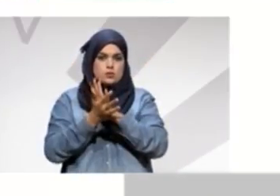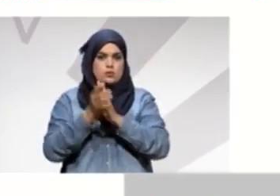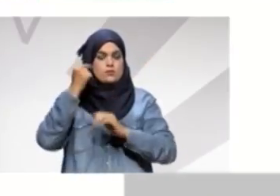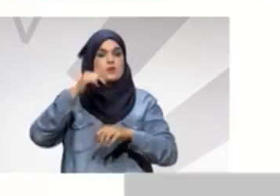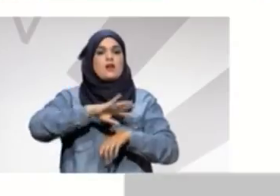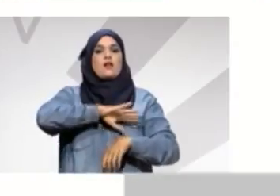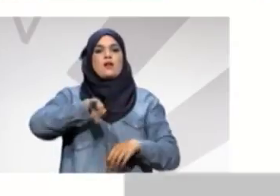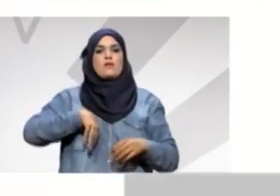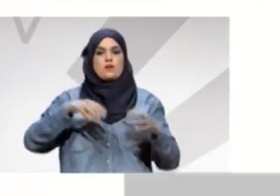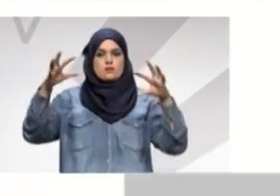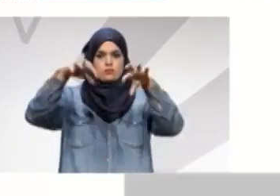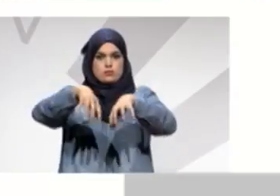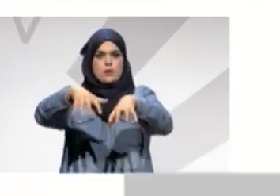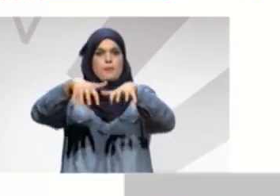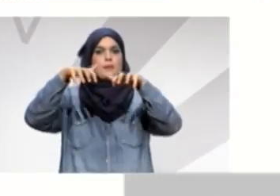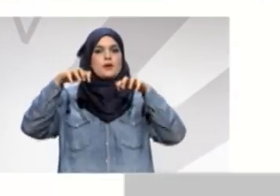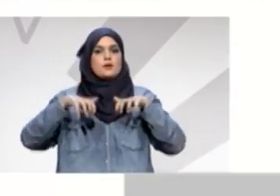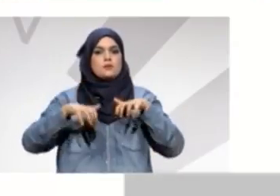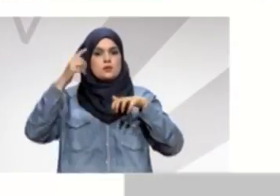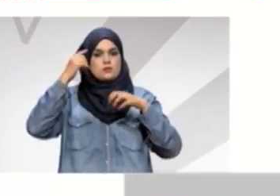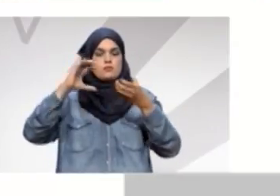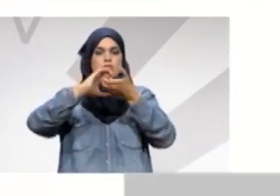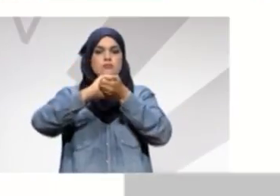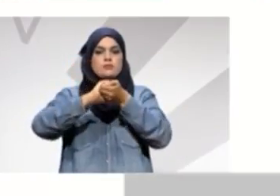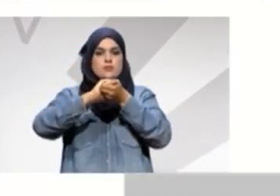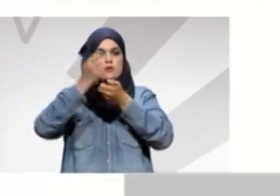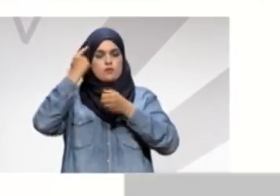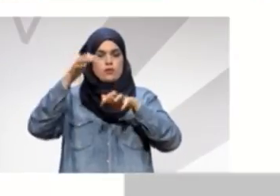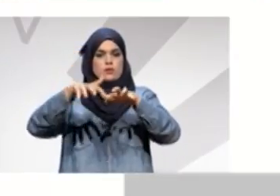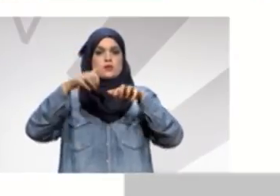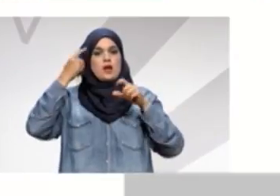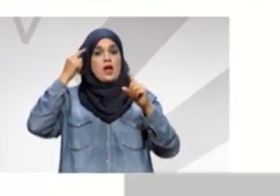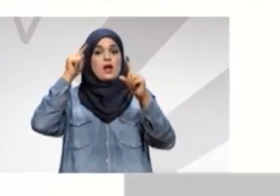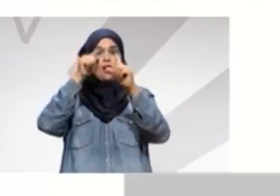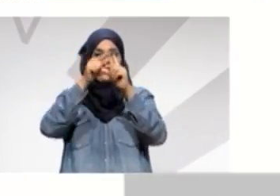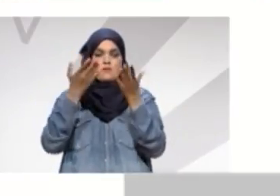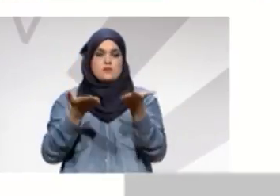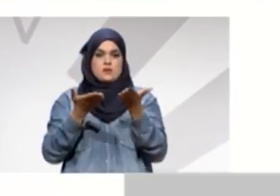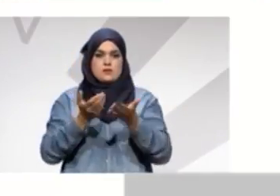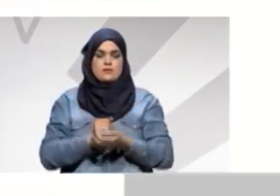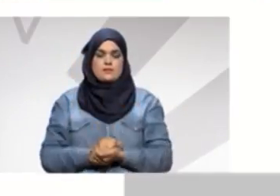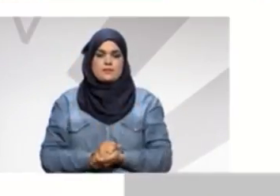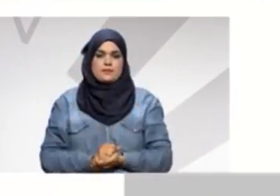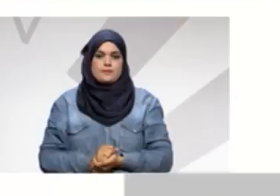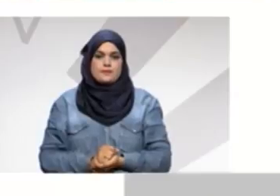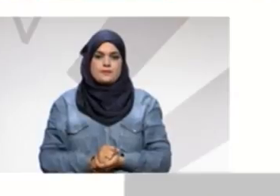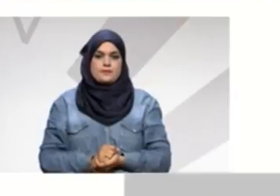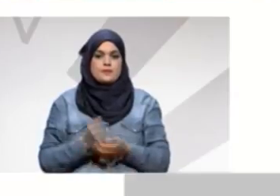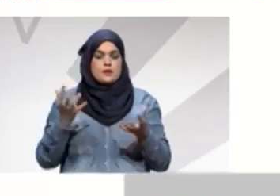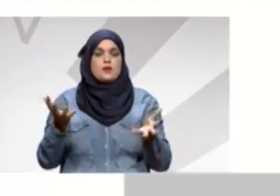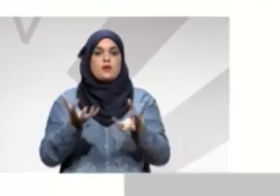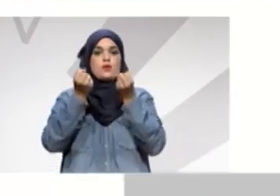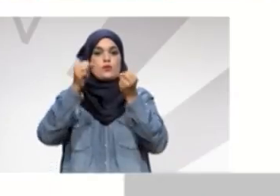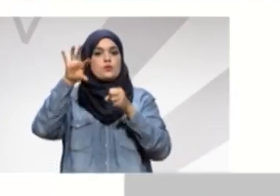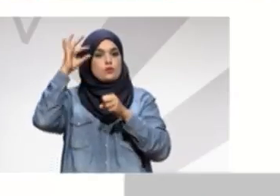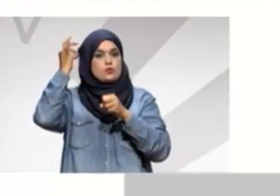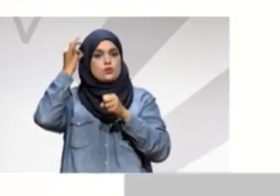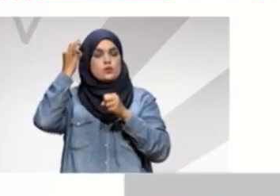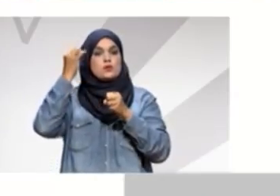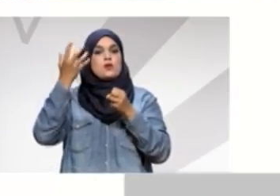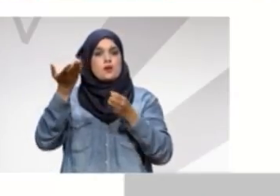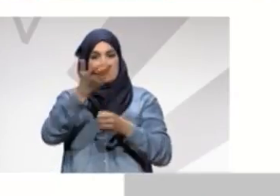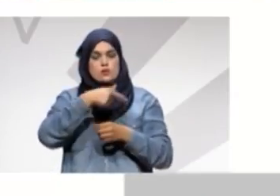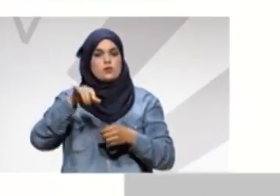البرلمان لنكون كتلة برلمانية وهذا هدفنا أنقذ تونس لأن تونس تحتاج